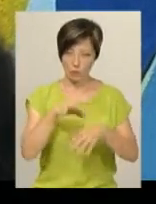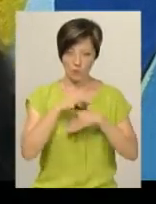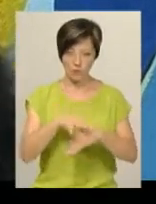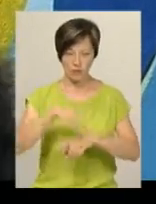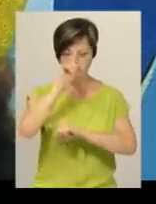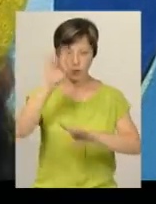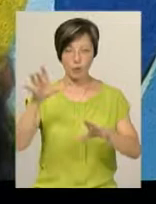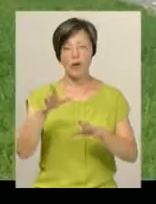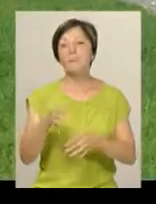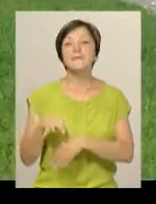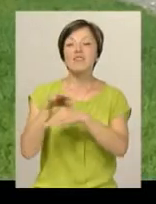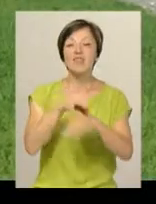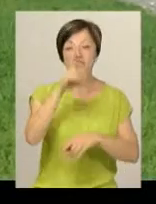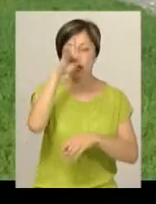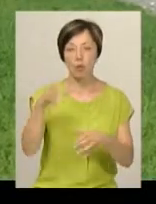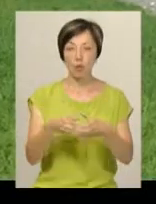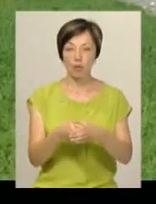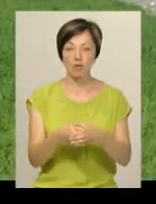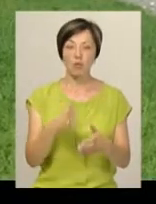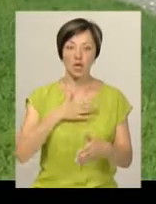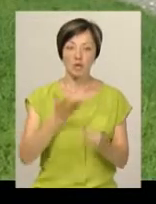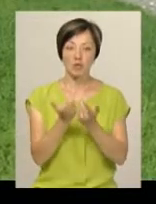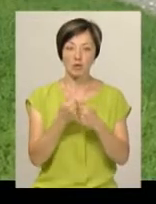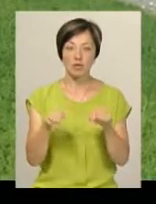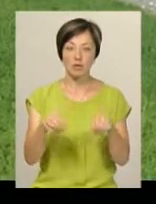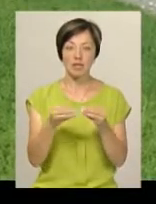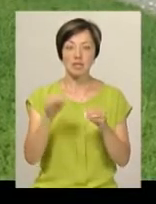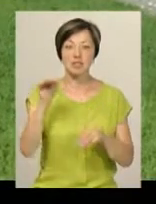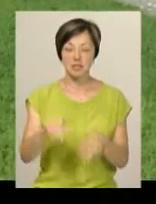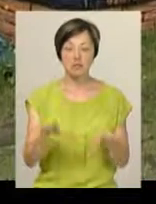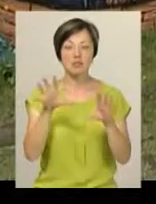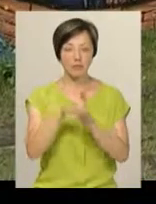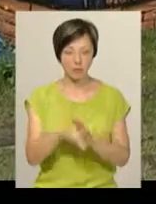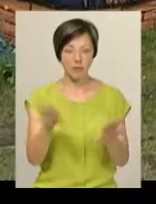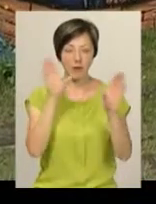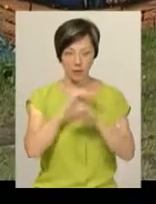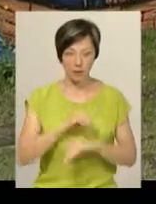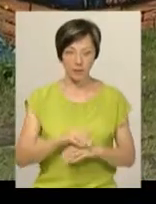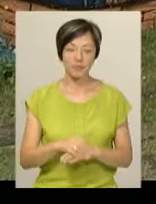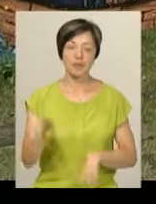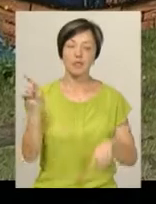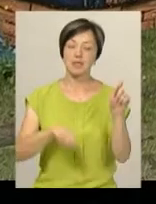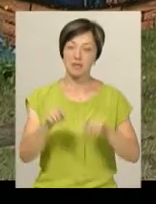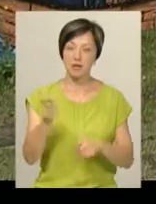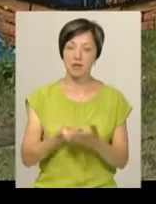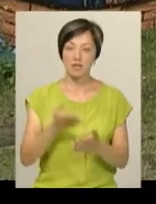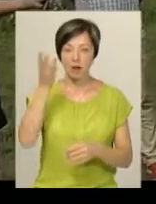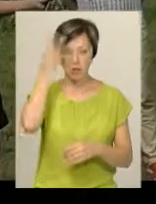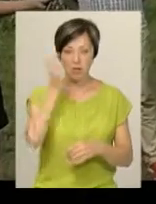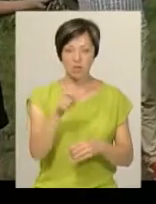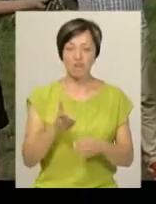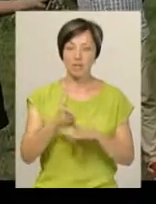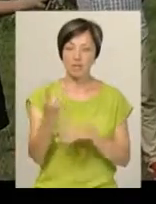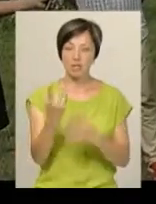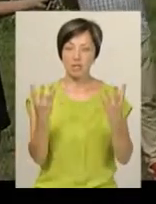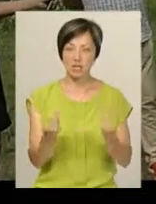якийсь відомий гурт. Тут, як ми бачимо, по нашим підрахункам, сюди 10 тисяч влазить. Щоб фестиваль змогли оцінити хмельничани, вхід